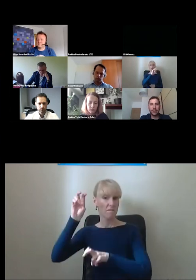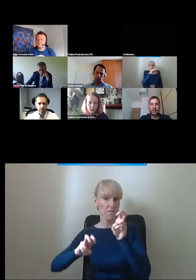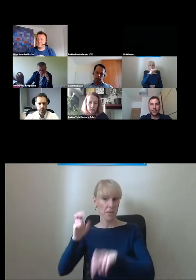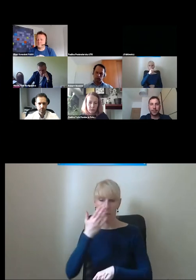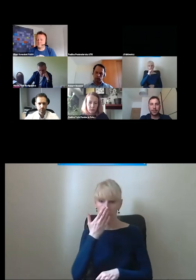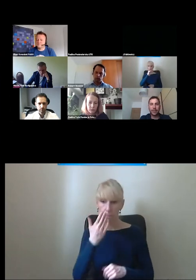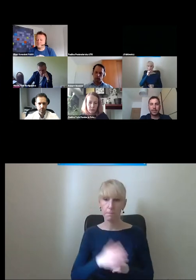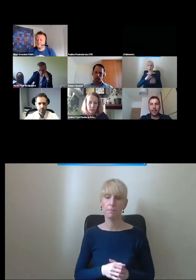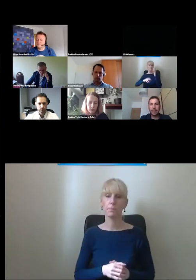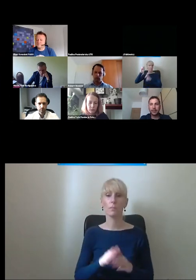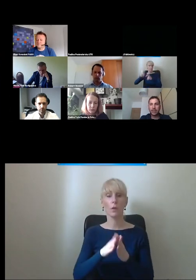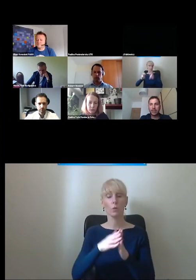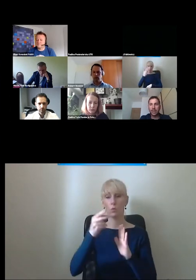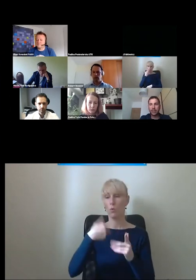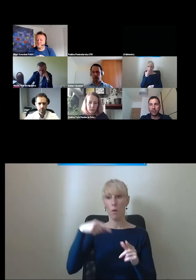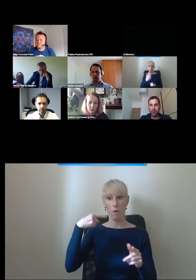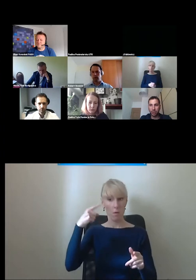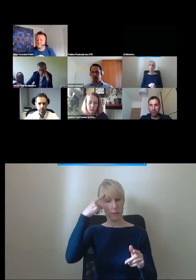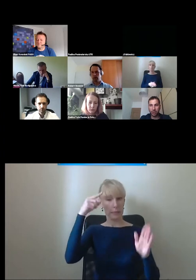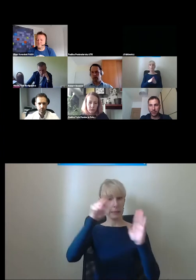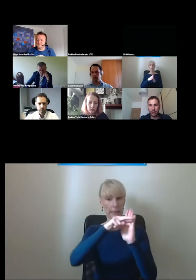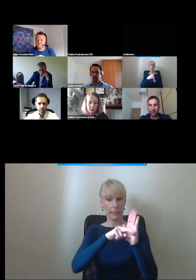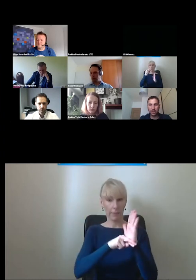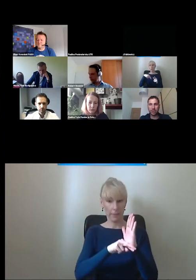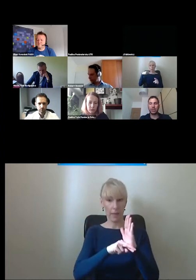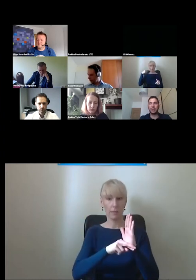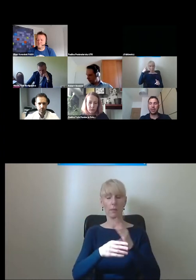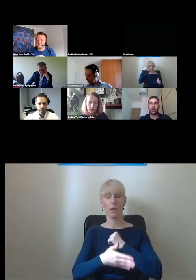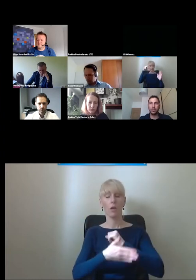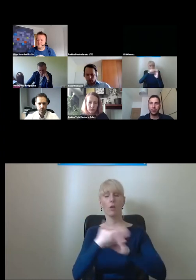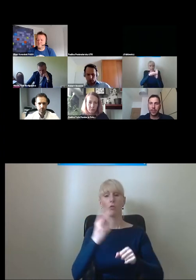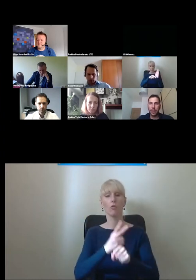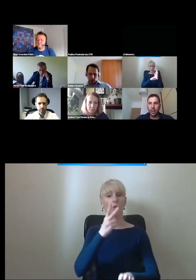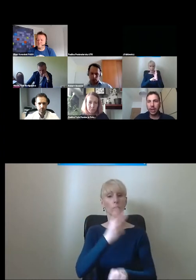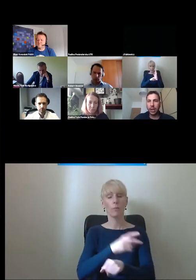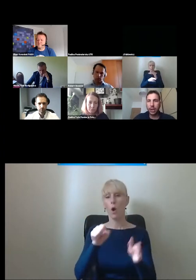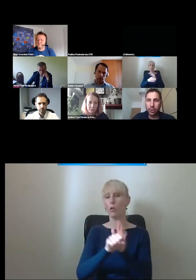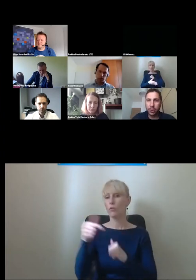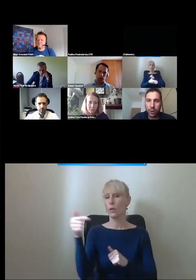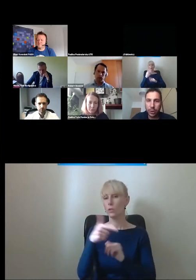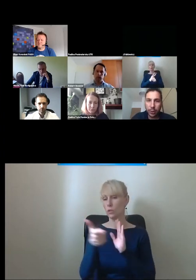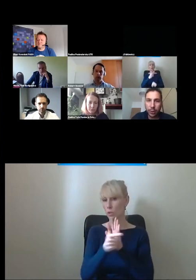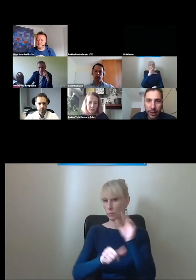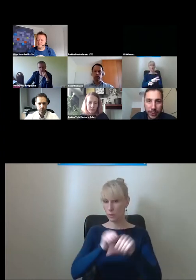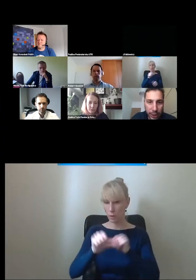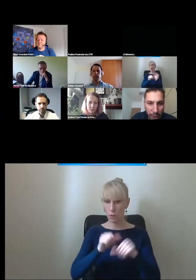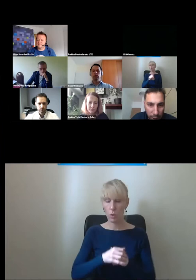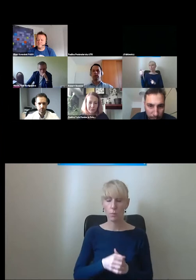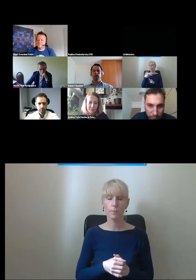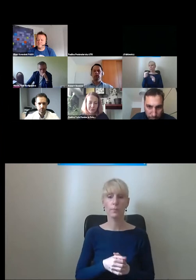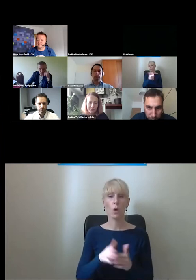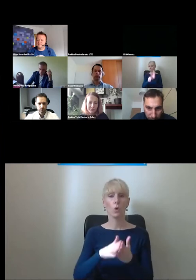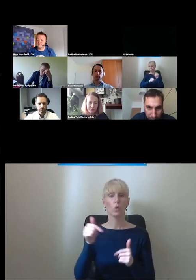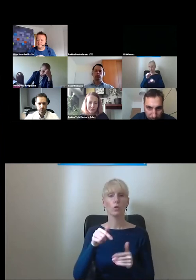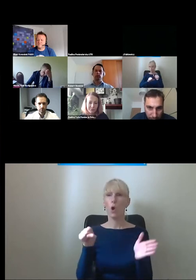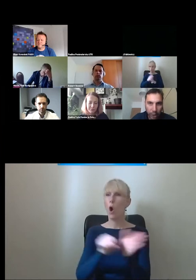prezydenta miasta standardy dostępności od 2017 roku. Już dokładnie nawet spojrzę od kiedy, no